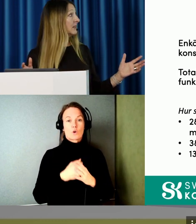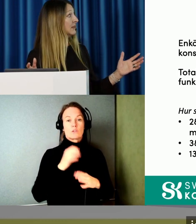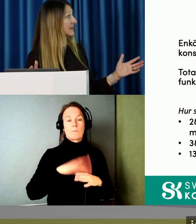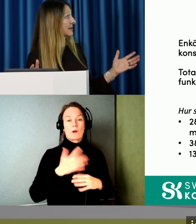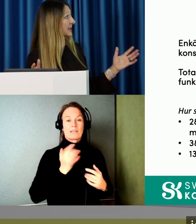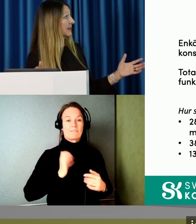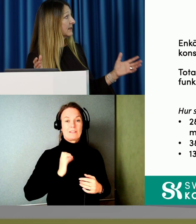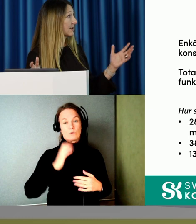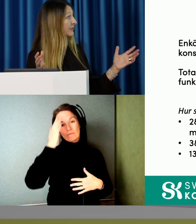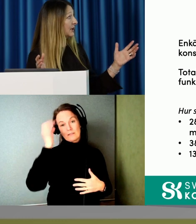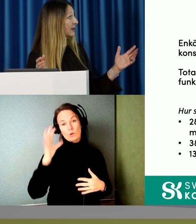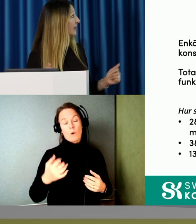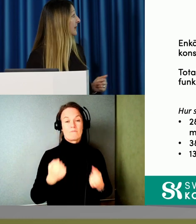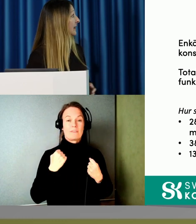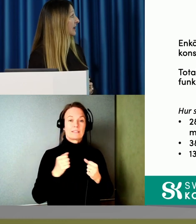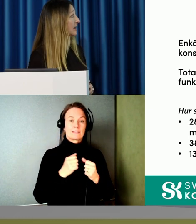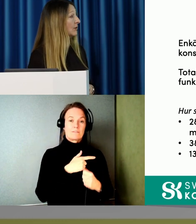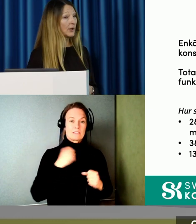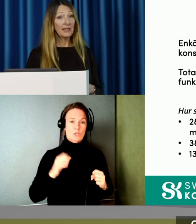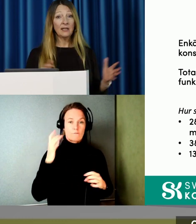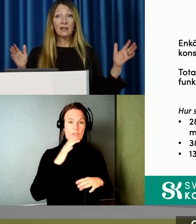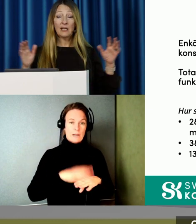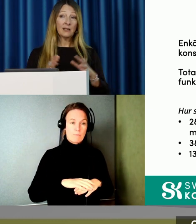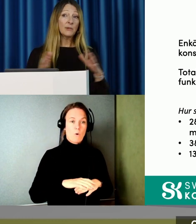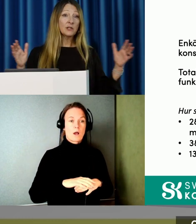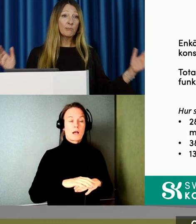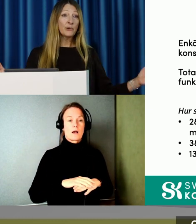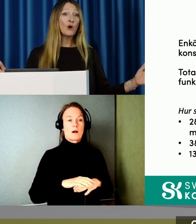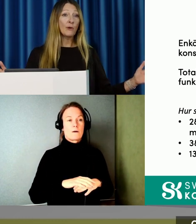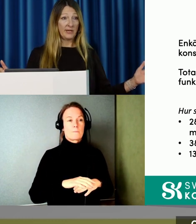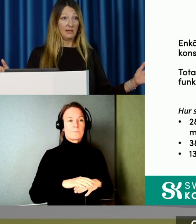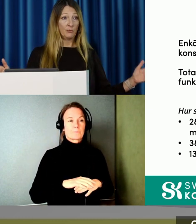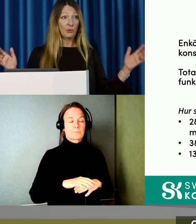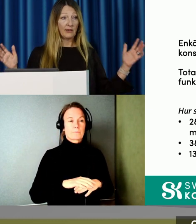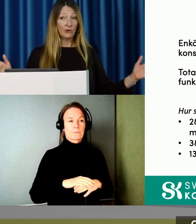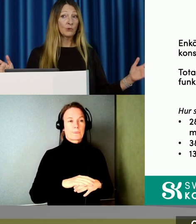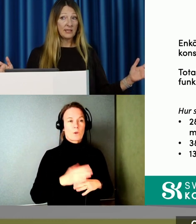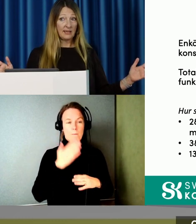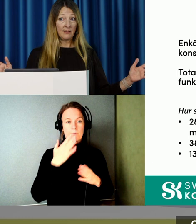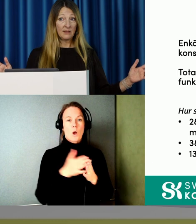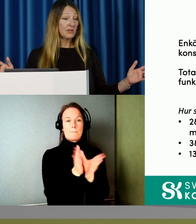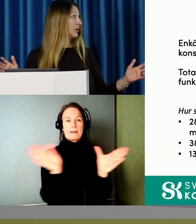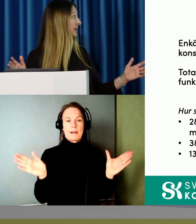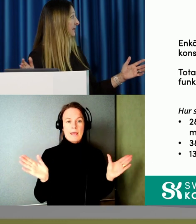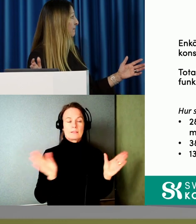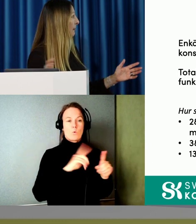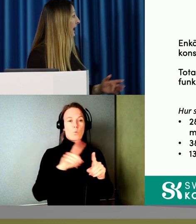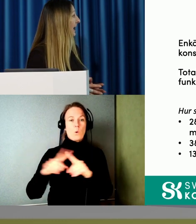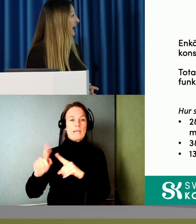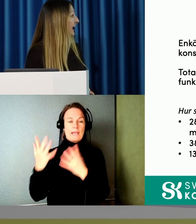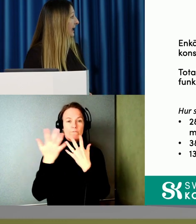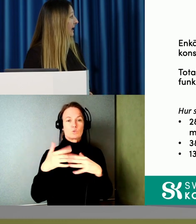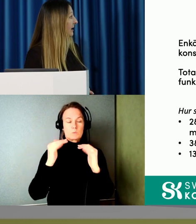om det är viktigt i det här sammanhanget. Det ska vi fundera över. Och en hel del, en bra bredd på olika funktionsnedsättningar som har svarat.